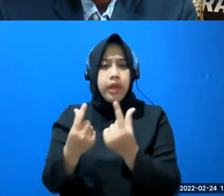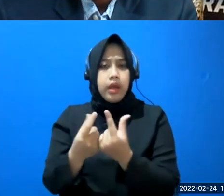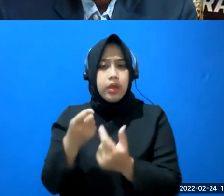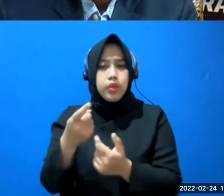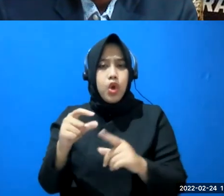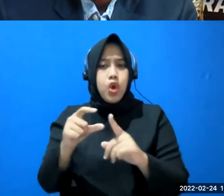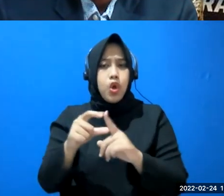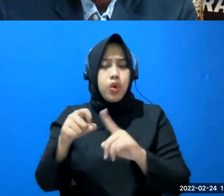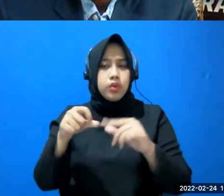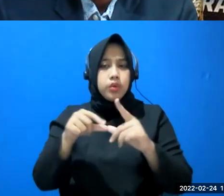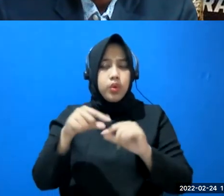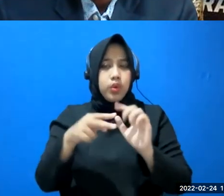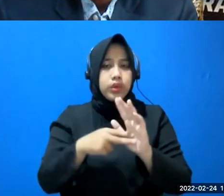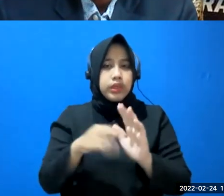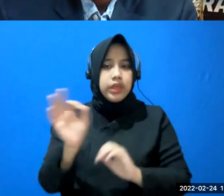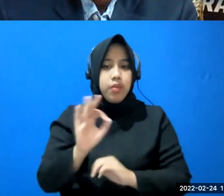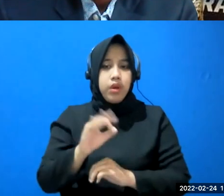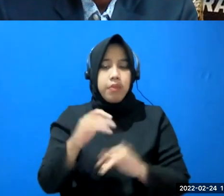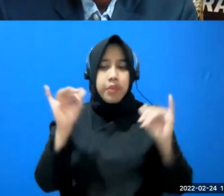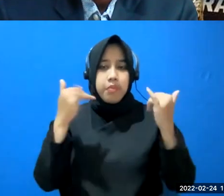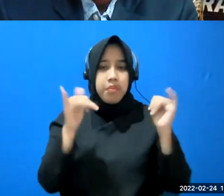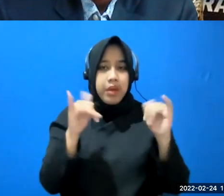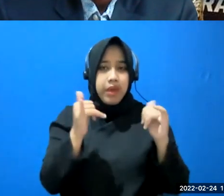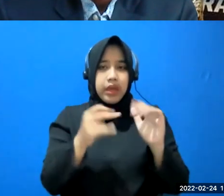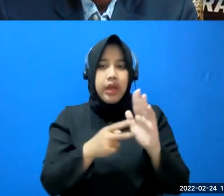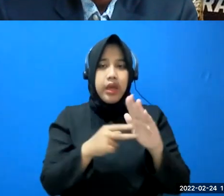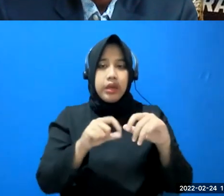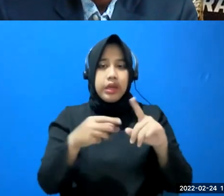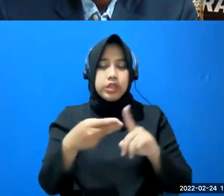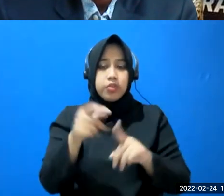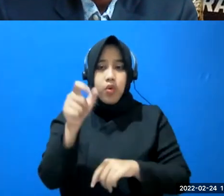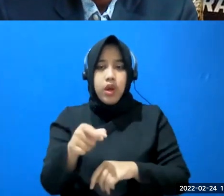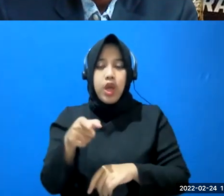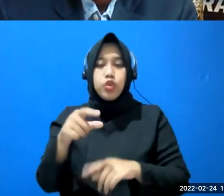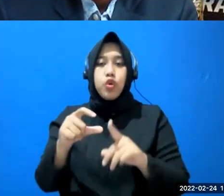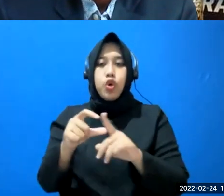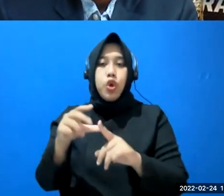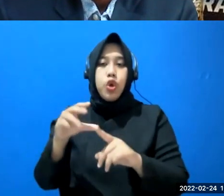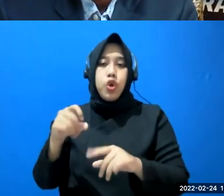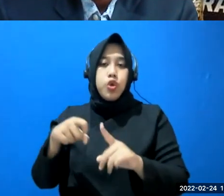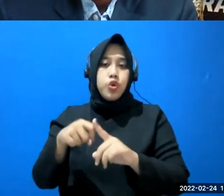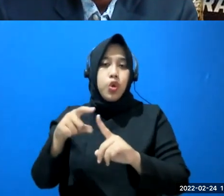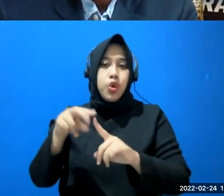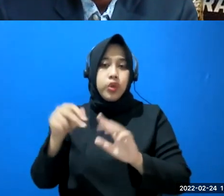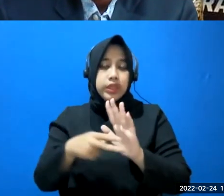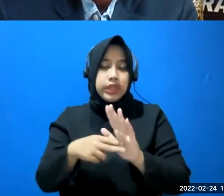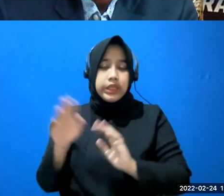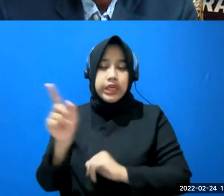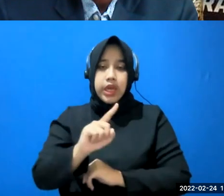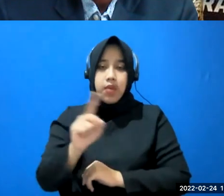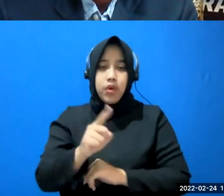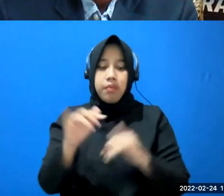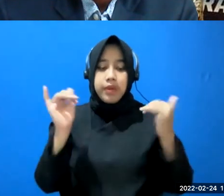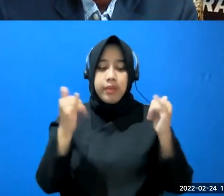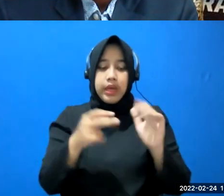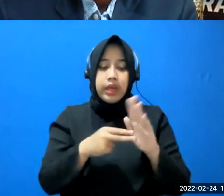doktrin banget gak boleh kita main-main sama nasib orang itu doktrin di doktrin betul gak boleh main-main sama nasib orang